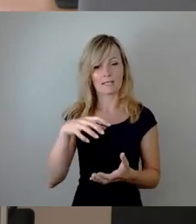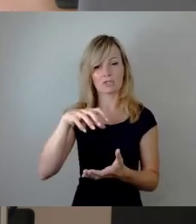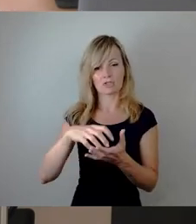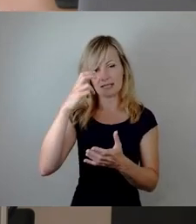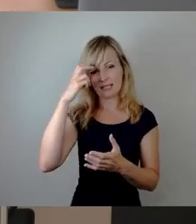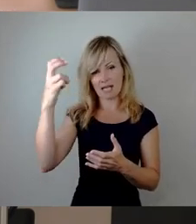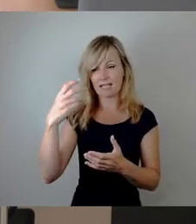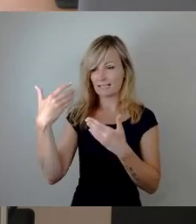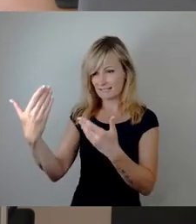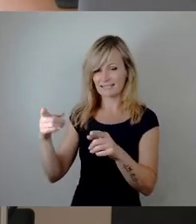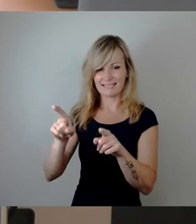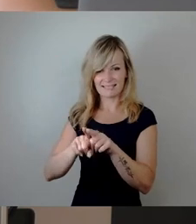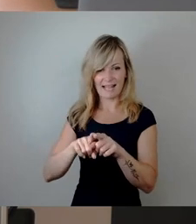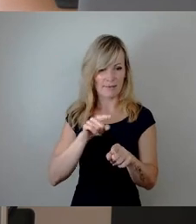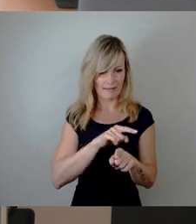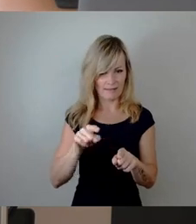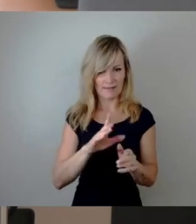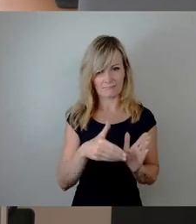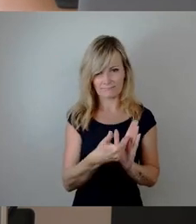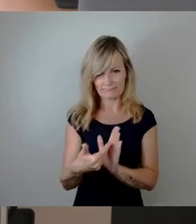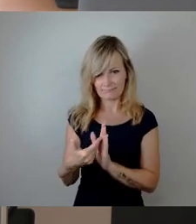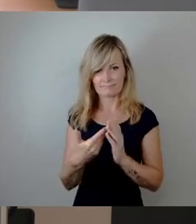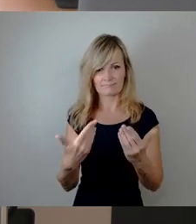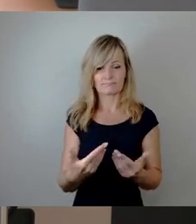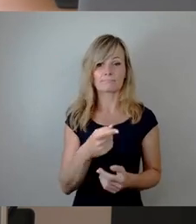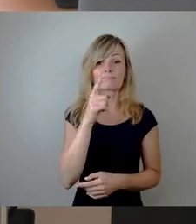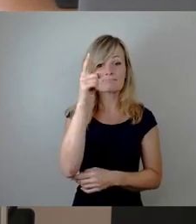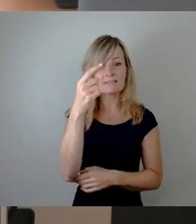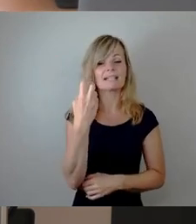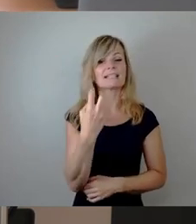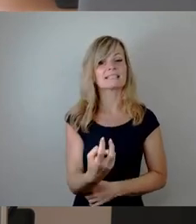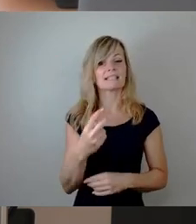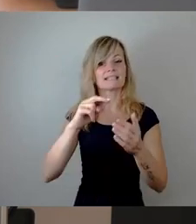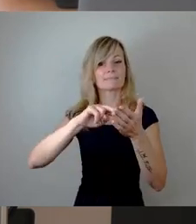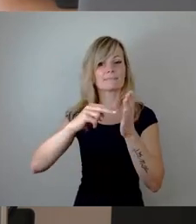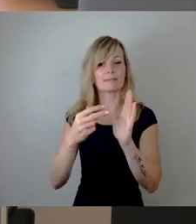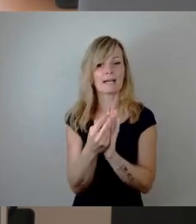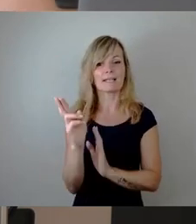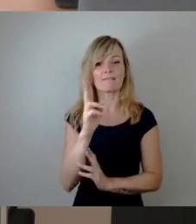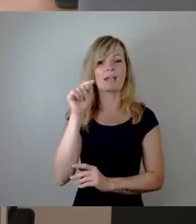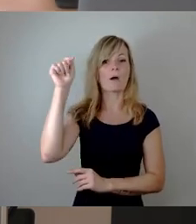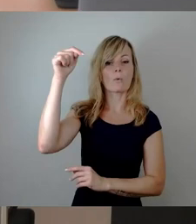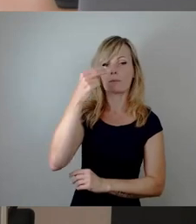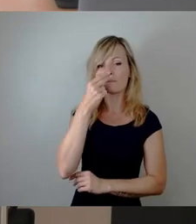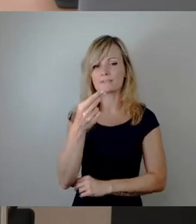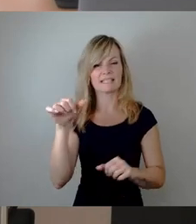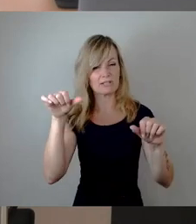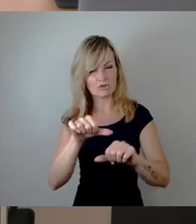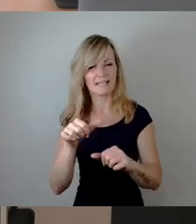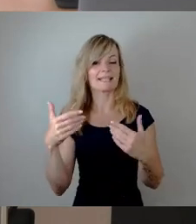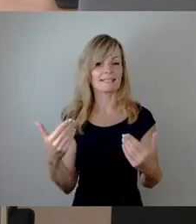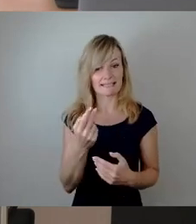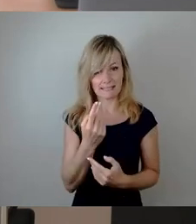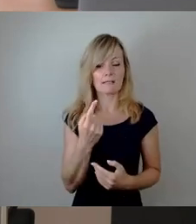muss. Das hier ist der Sitzplatz für all diejenigen, die es von oben ja nicht so gut sehen können. Hier haben